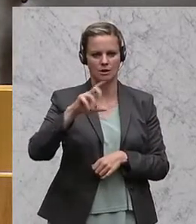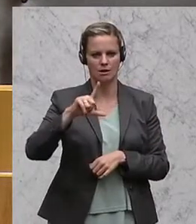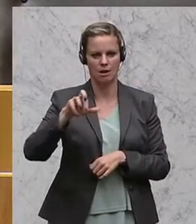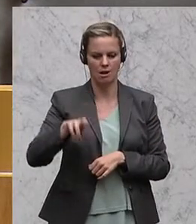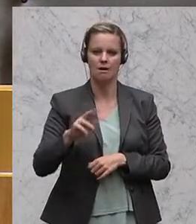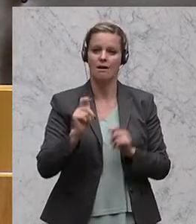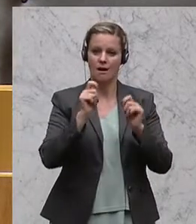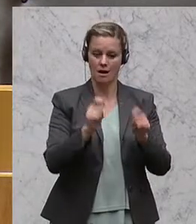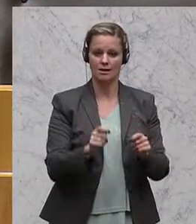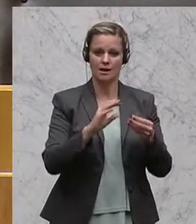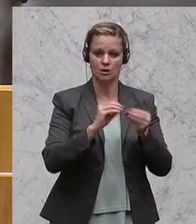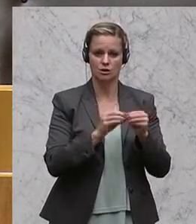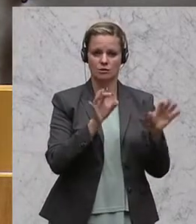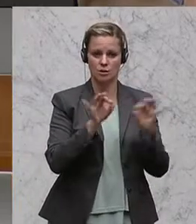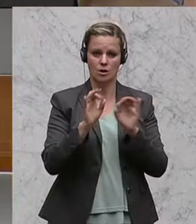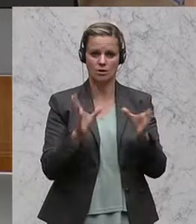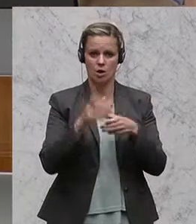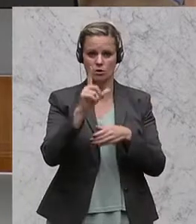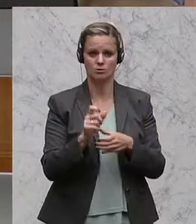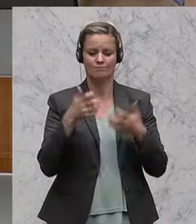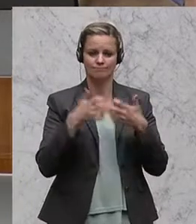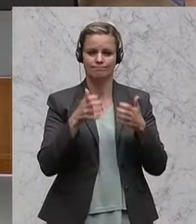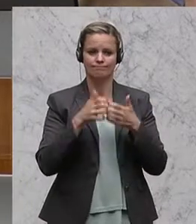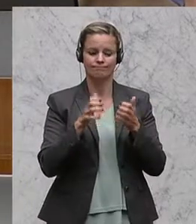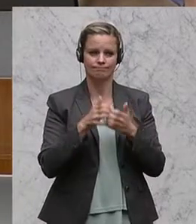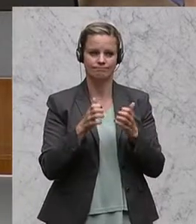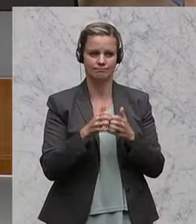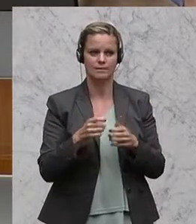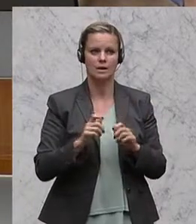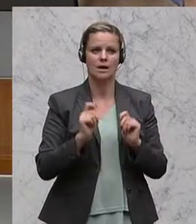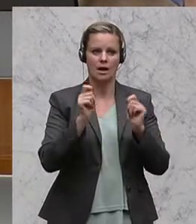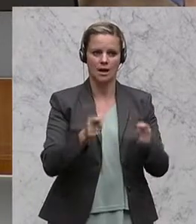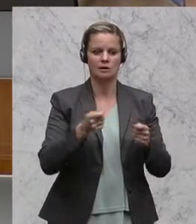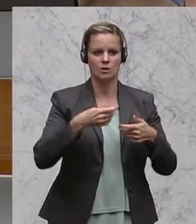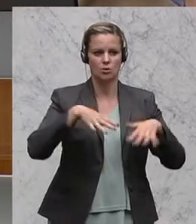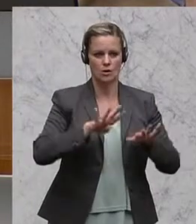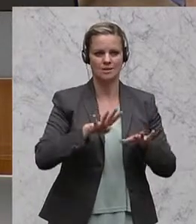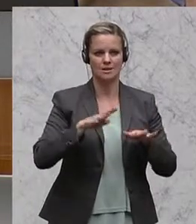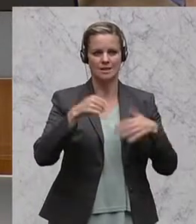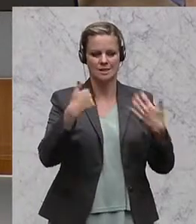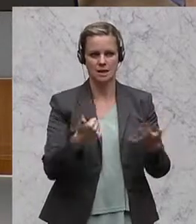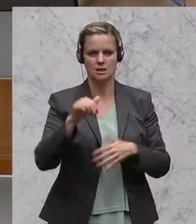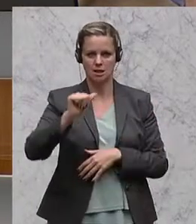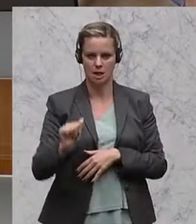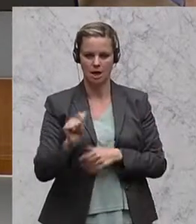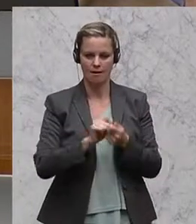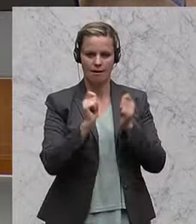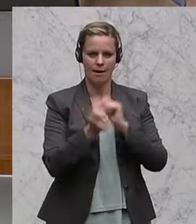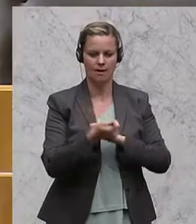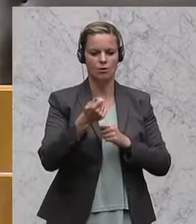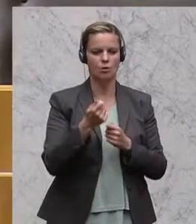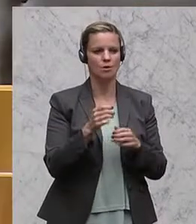hat, dem Geschäftsordnungsausschuss zur Berichterstattung über den Antrag 1960a, betreffend Änderung des